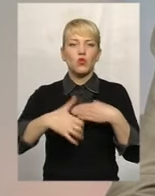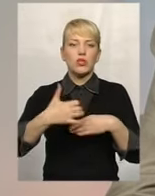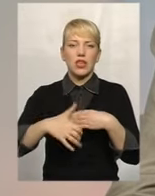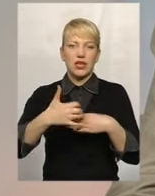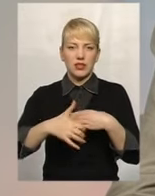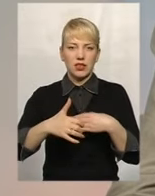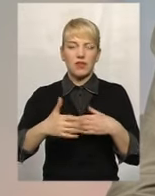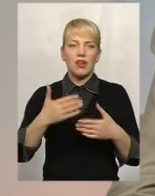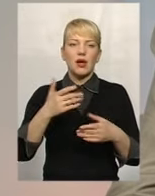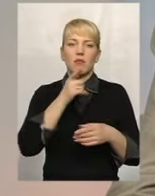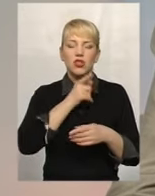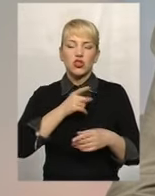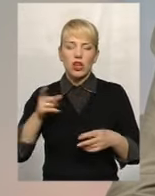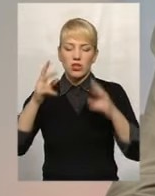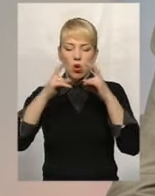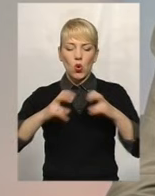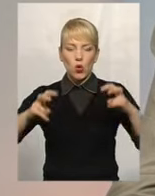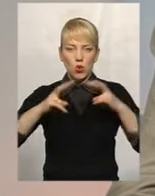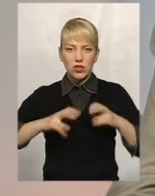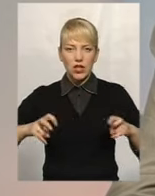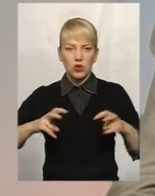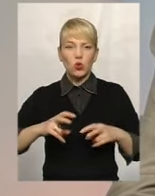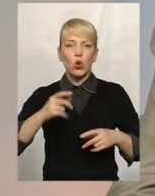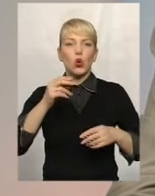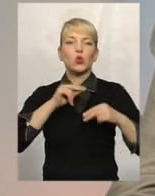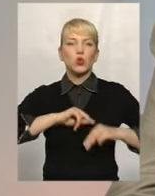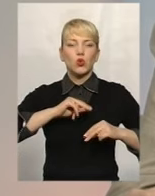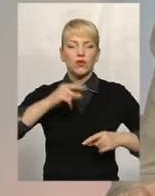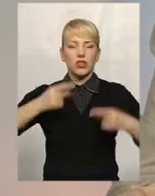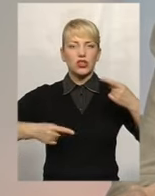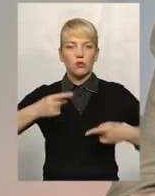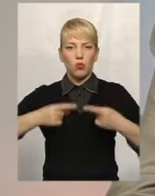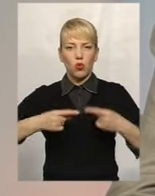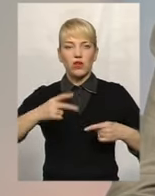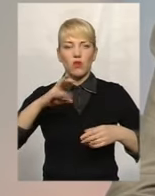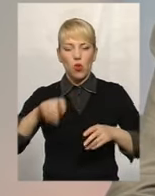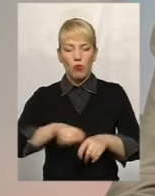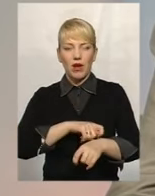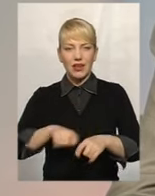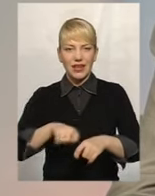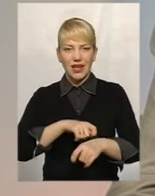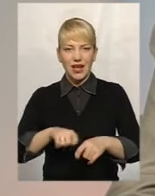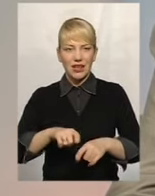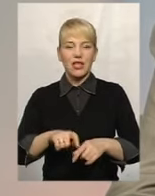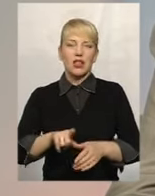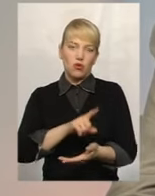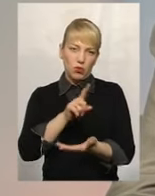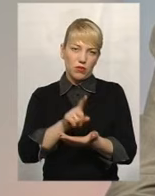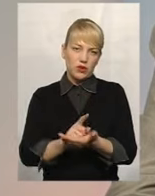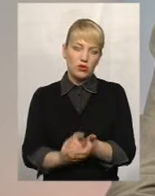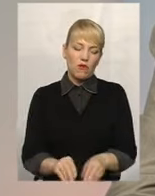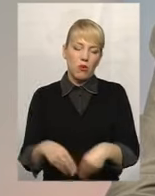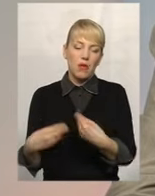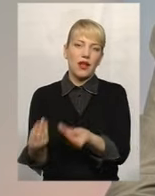трудових спорів. Разом з тим, матеріал про адміністративне правопорушення посадові особи управління в обов'язковому порядку